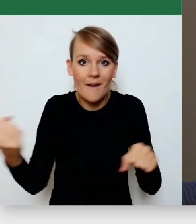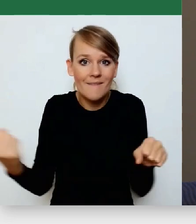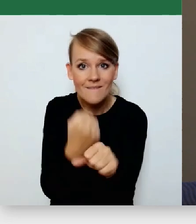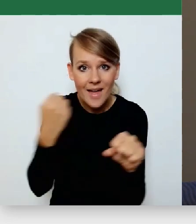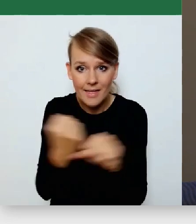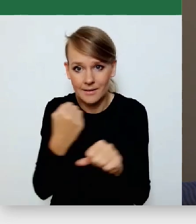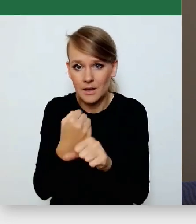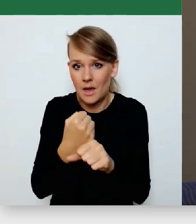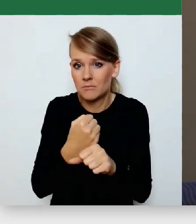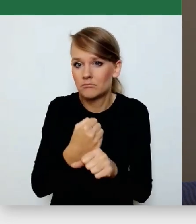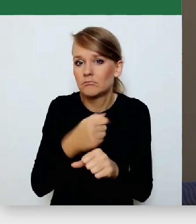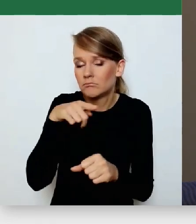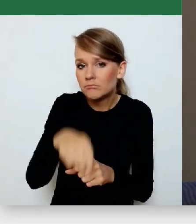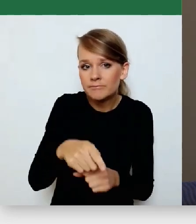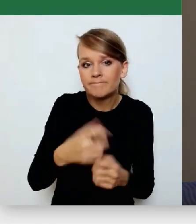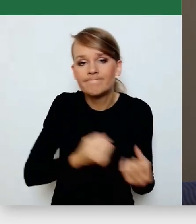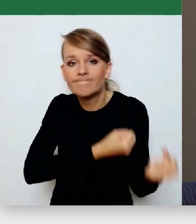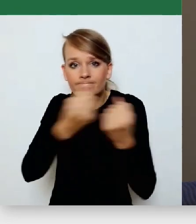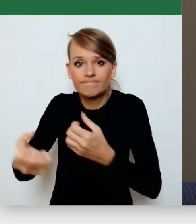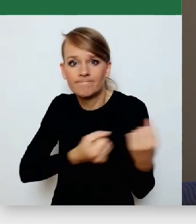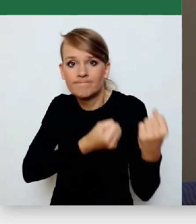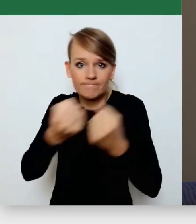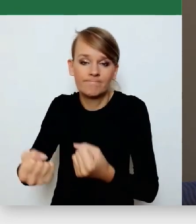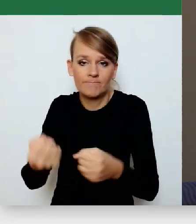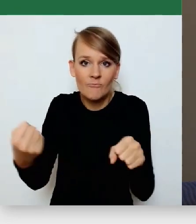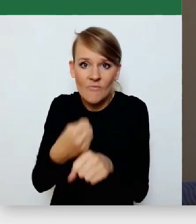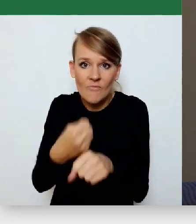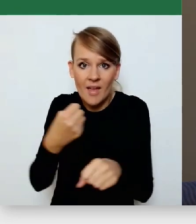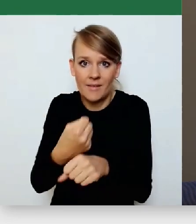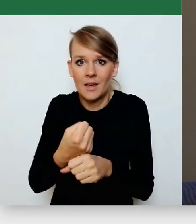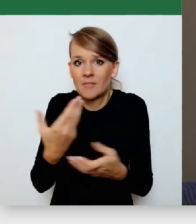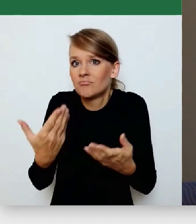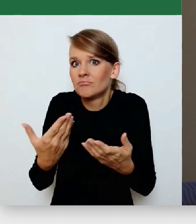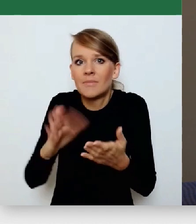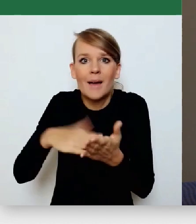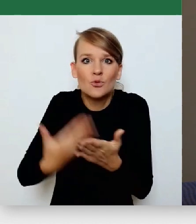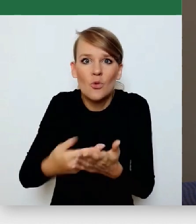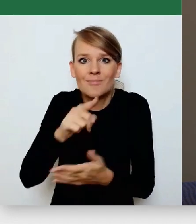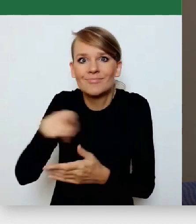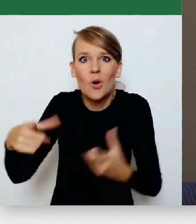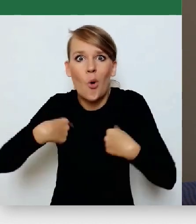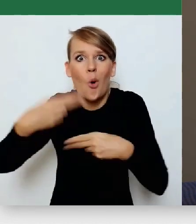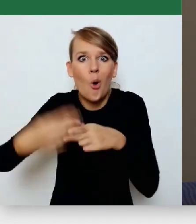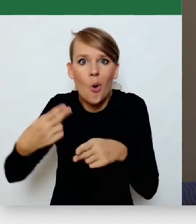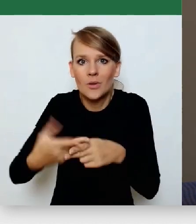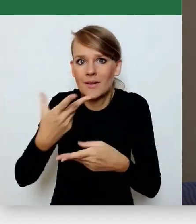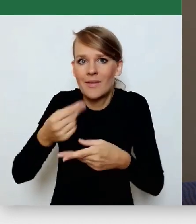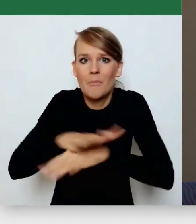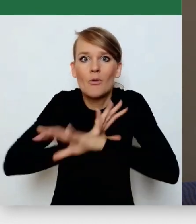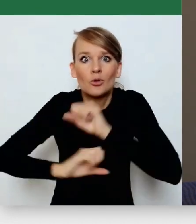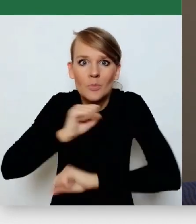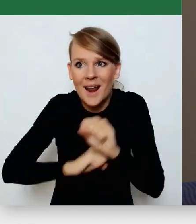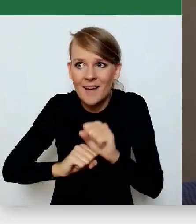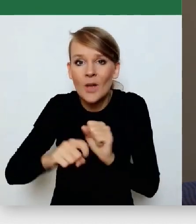zaopatrzenia w to paliwo osób chorych, niepełnosprawnych, tych, którzy sobie